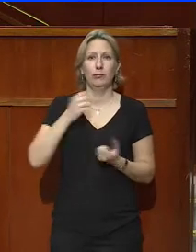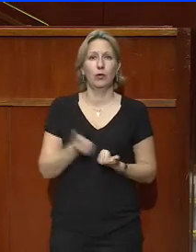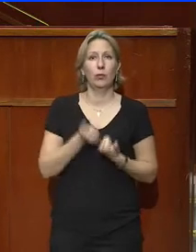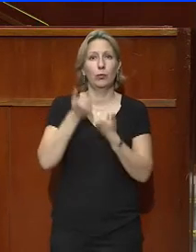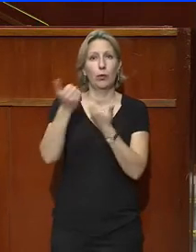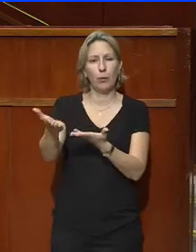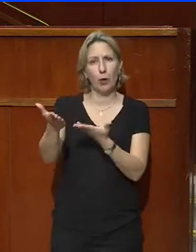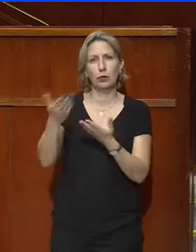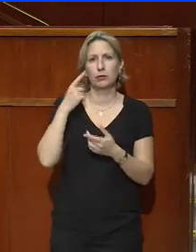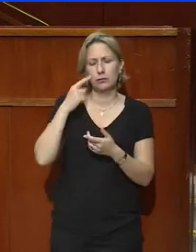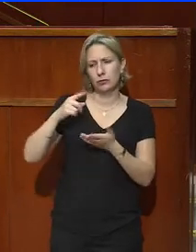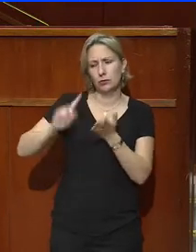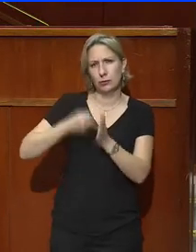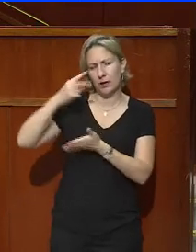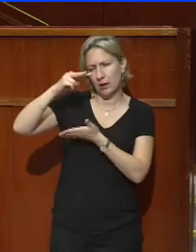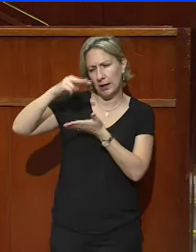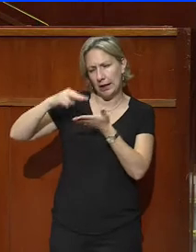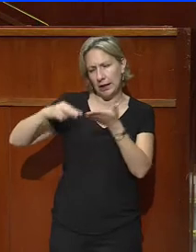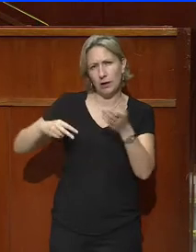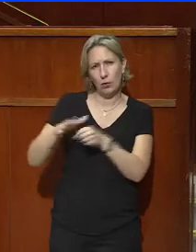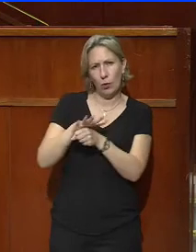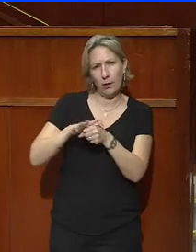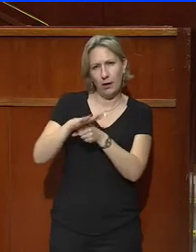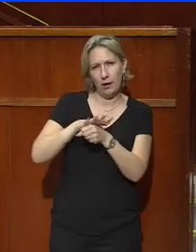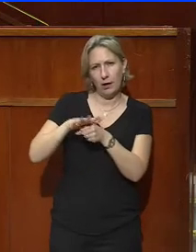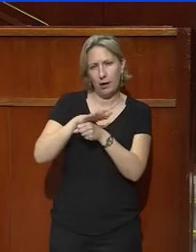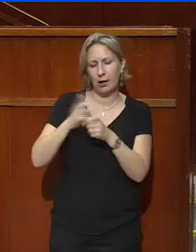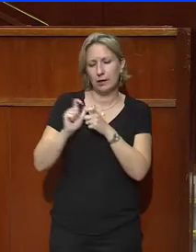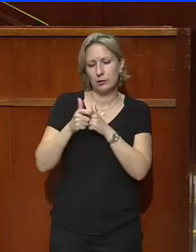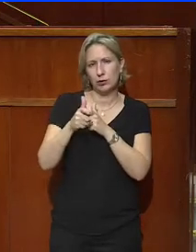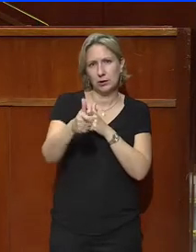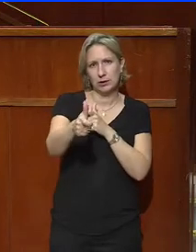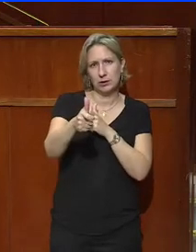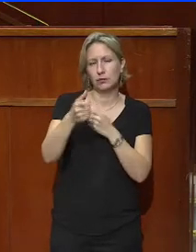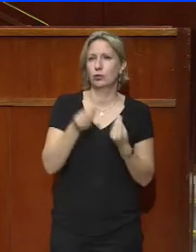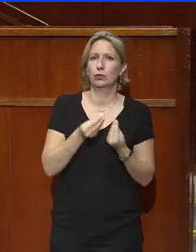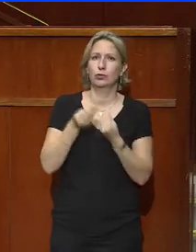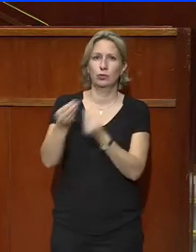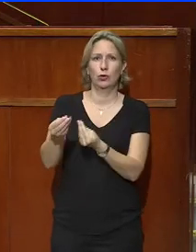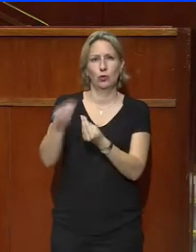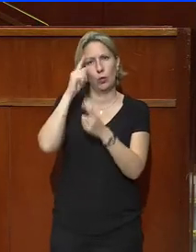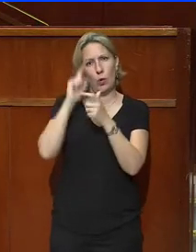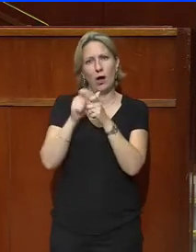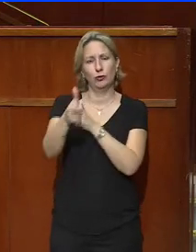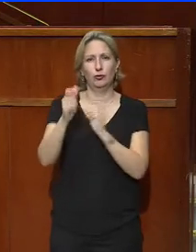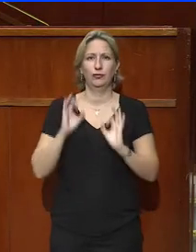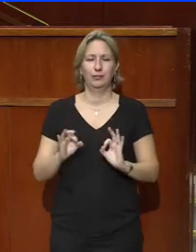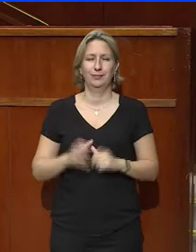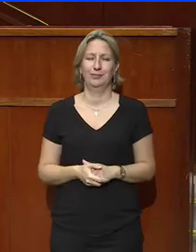après examen complètent ce dispositif et lui donnent sa cohérence.